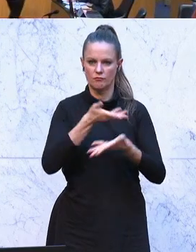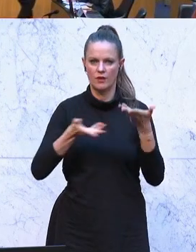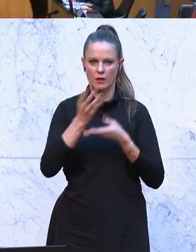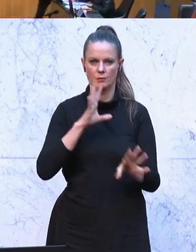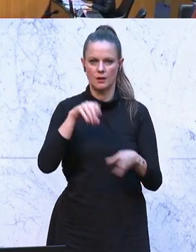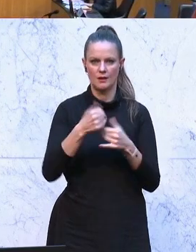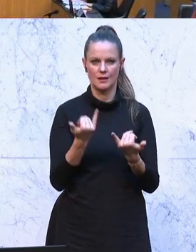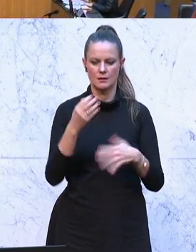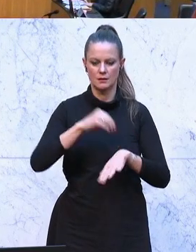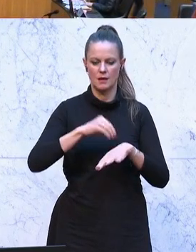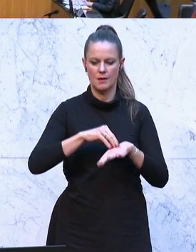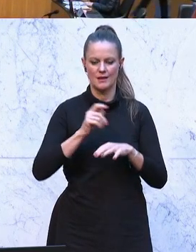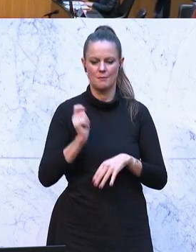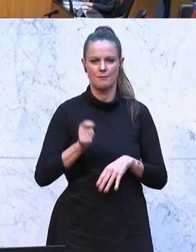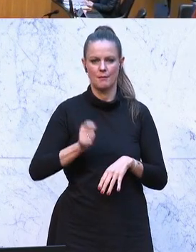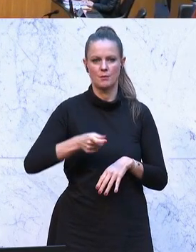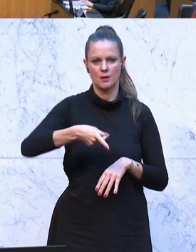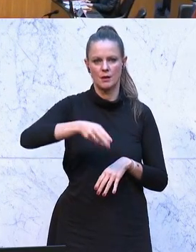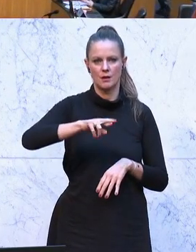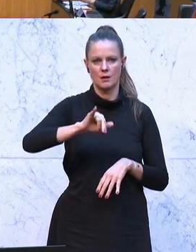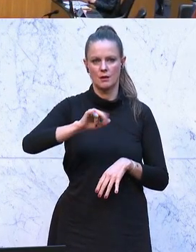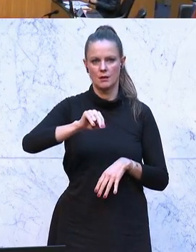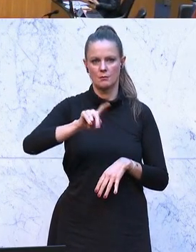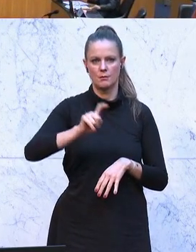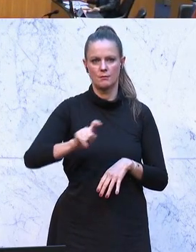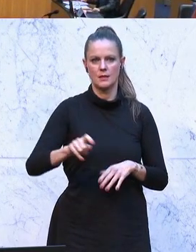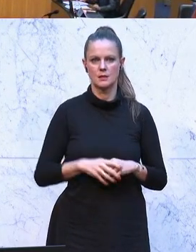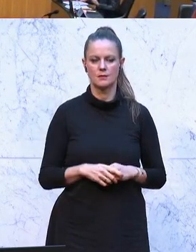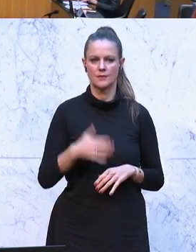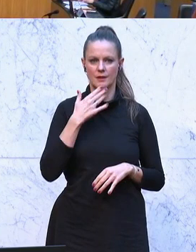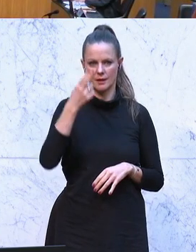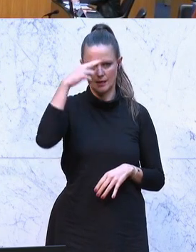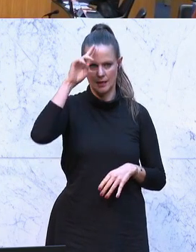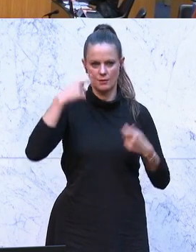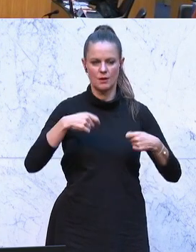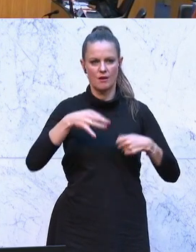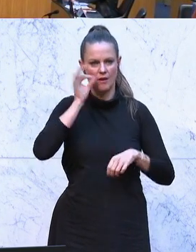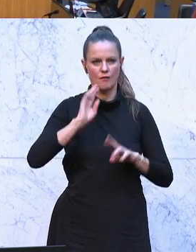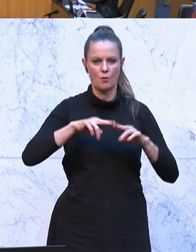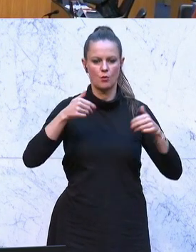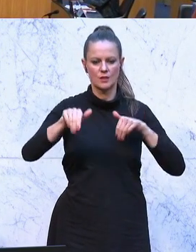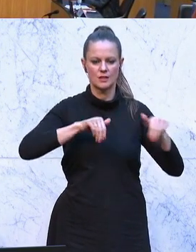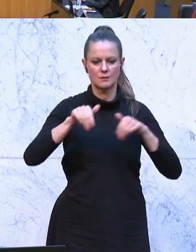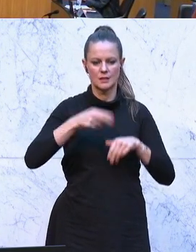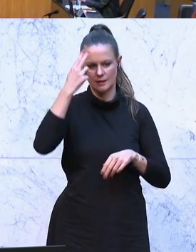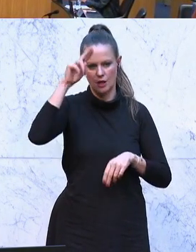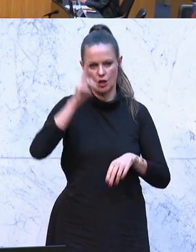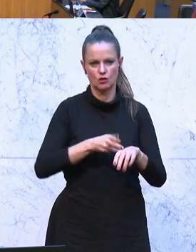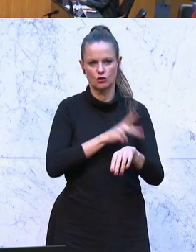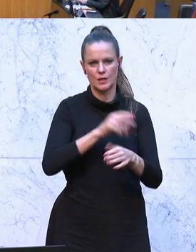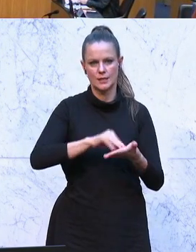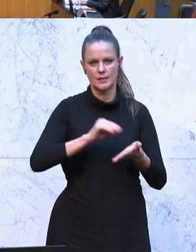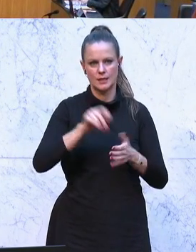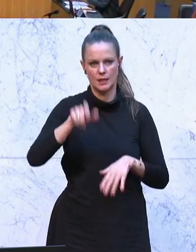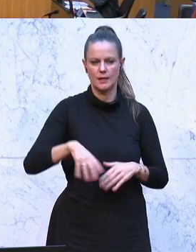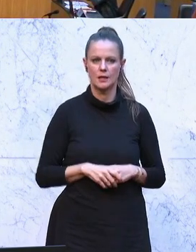Zu Wort gemeldet ist der Abgeordnete Prinz, bitte sehr. Nikolaus Prinz ist seit 20 Jahren Bürgermeister von St.